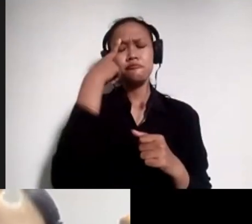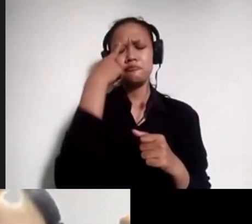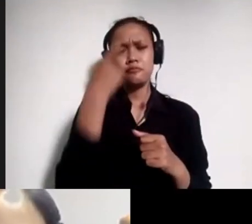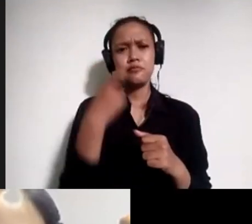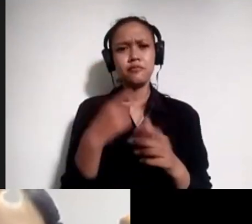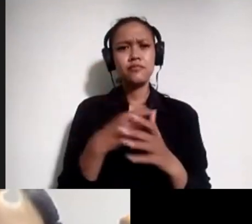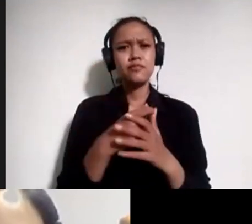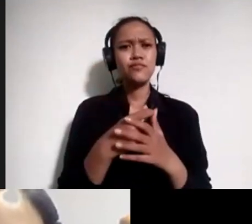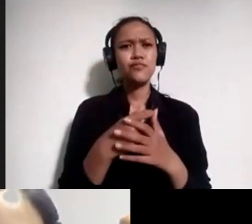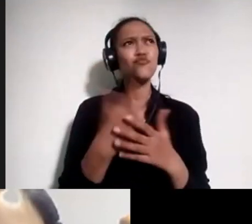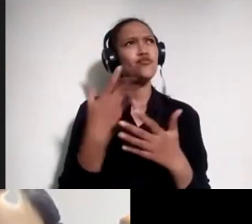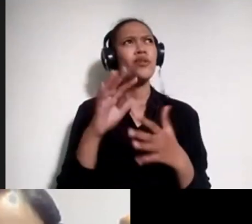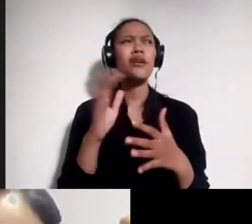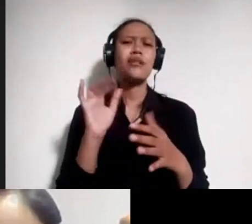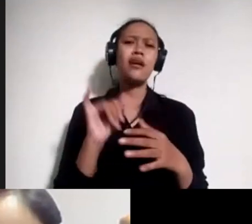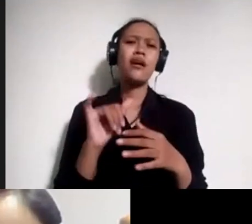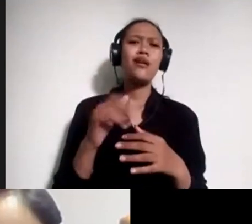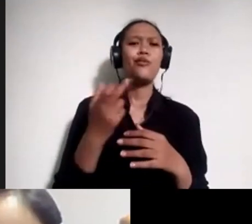lama gitu